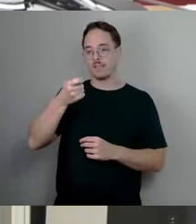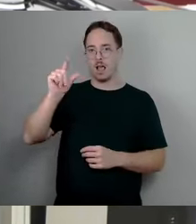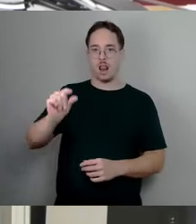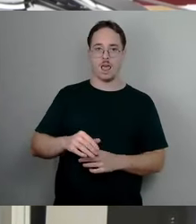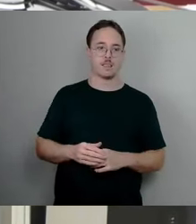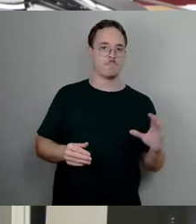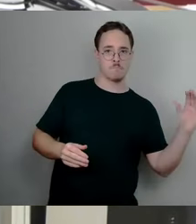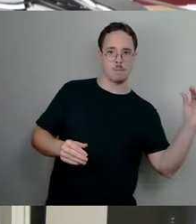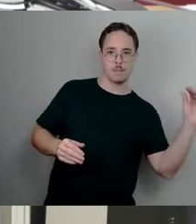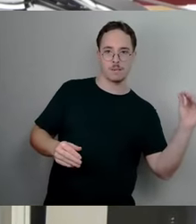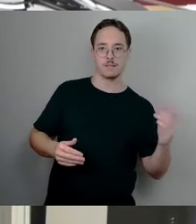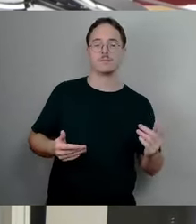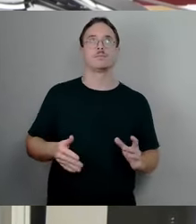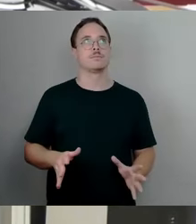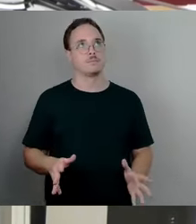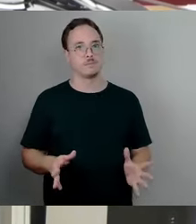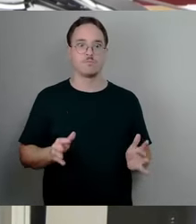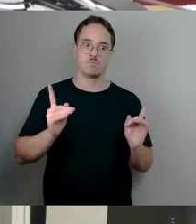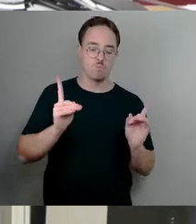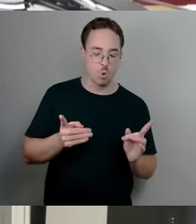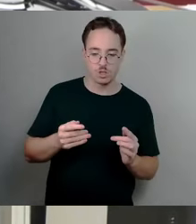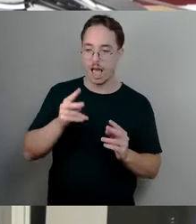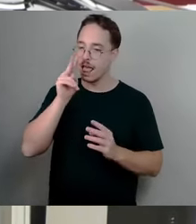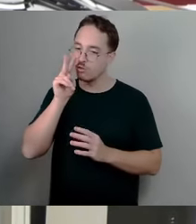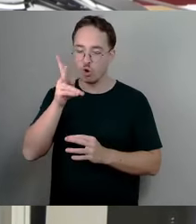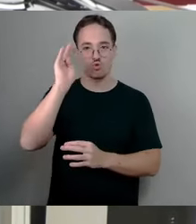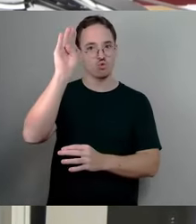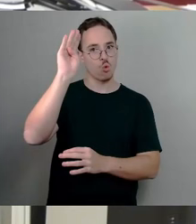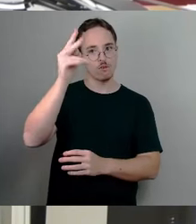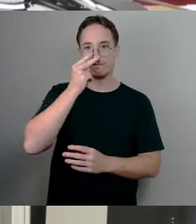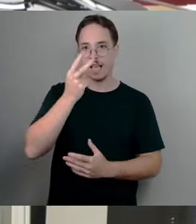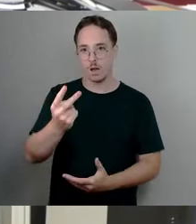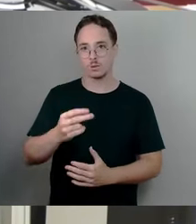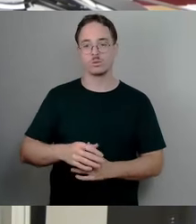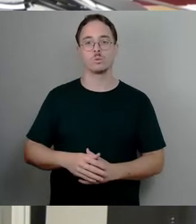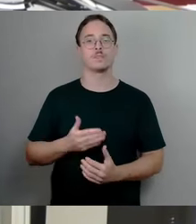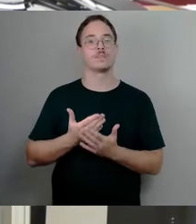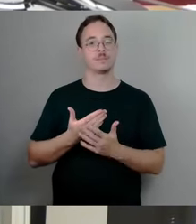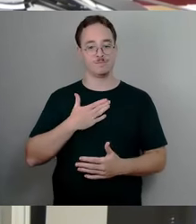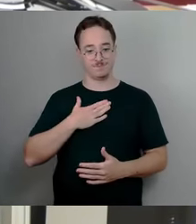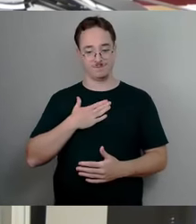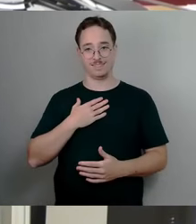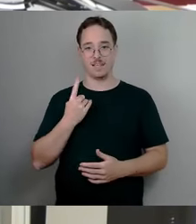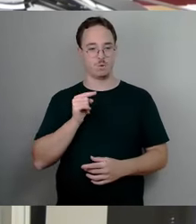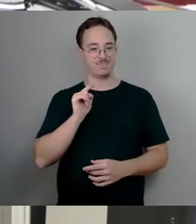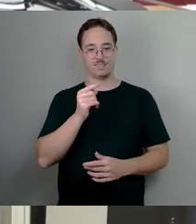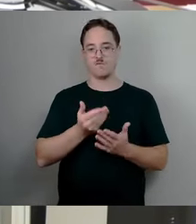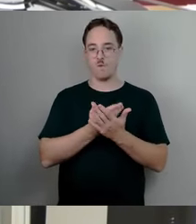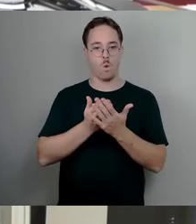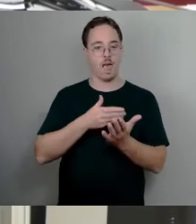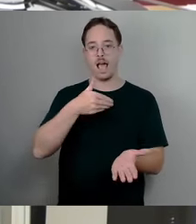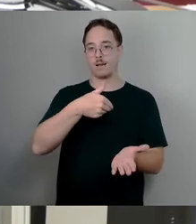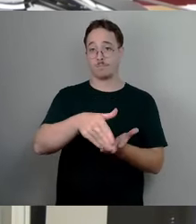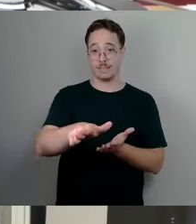angucken dann für die Zukunft. Und wir plädieren dafür. Und deswegen werden wir eben nicht zustimmen dieser Vorlage, auch wenn wir damals